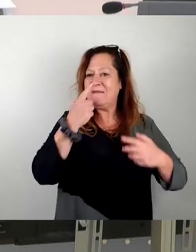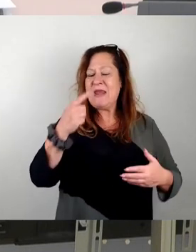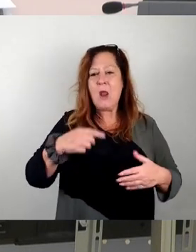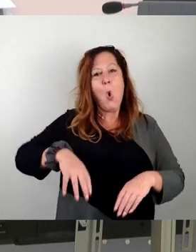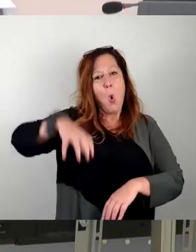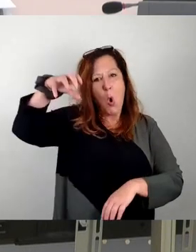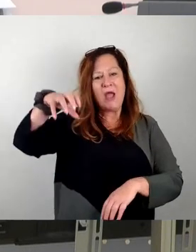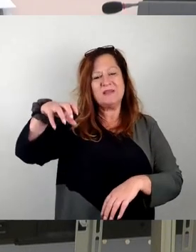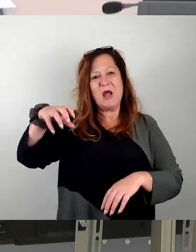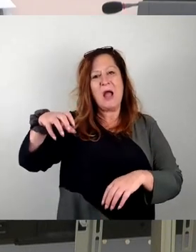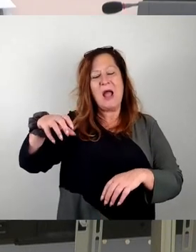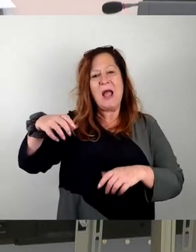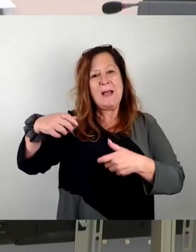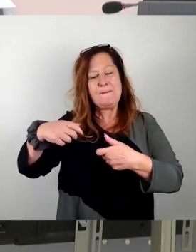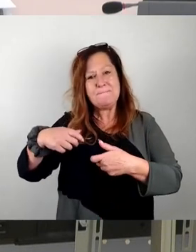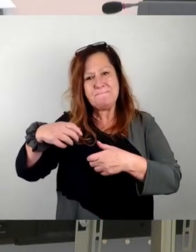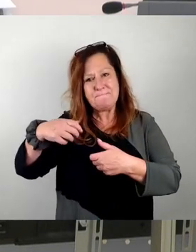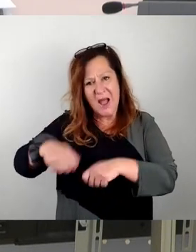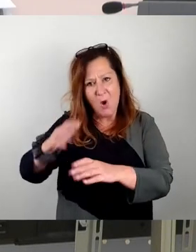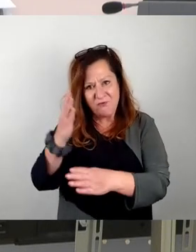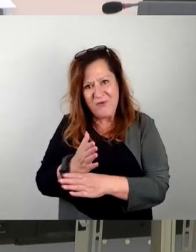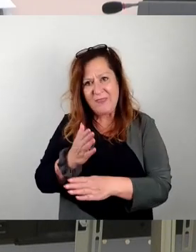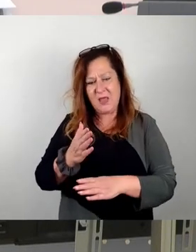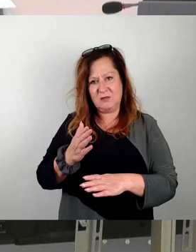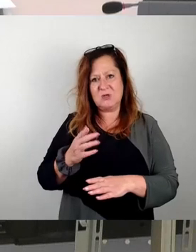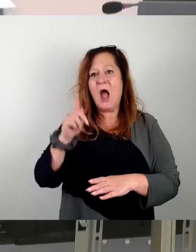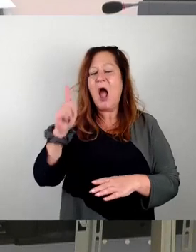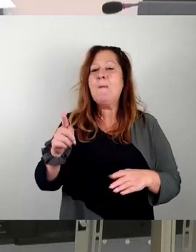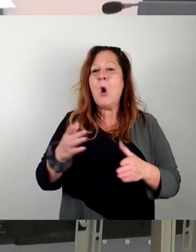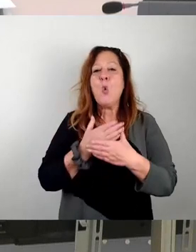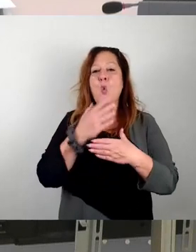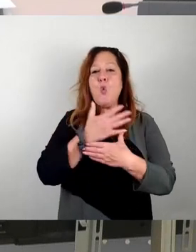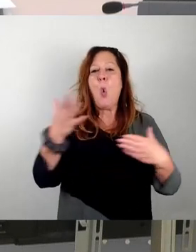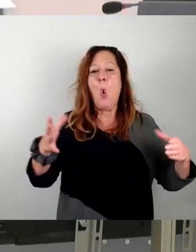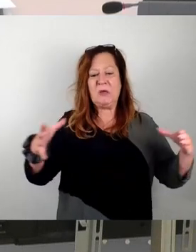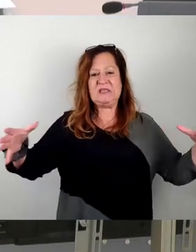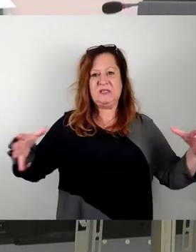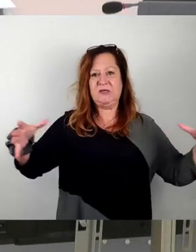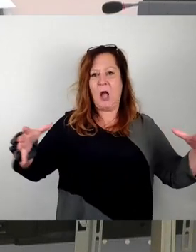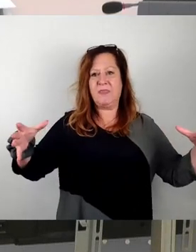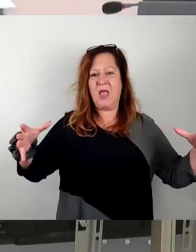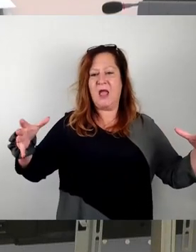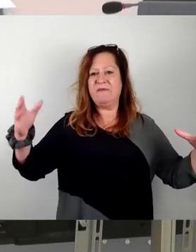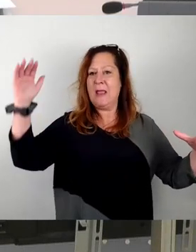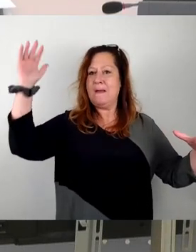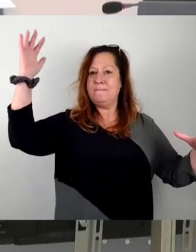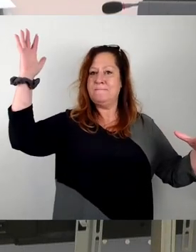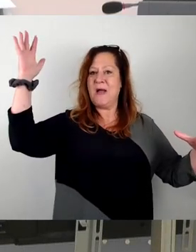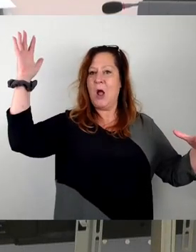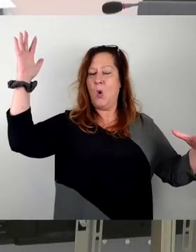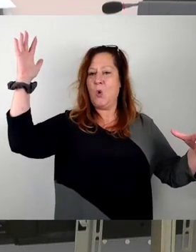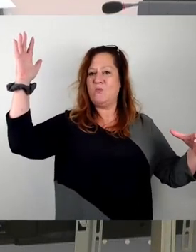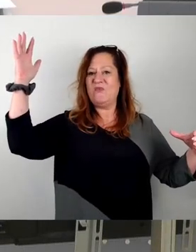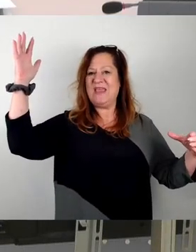werden sollen, dann so, dass sie eben aus dem großen Garten hinter dem Blickwinkel der Bäume zurückstehen, also dass sie da nicht gesehen werden.